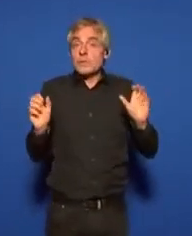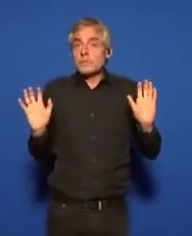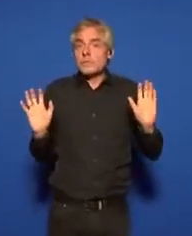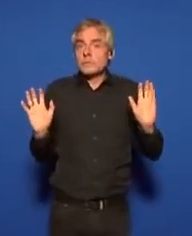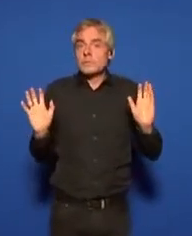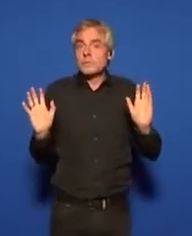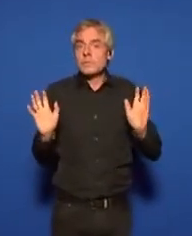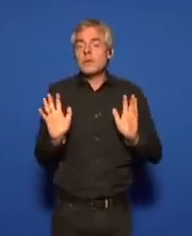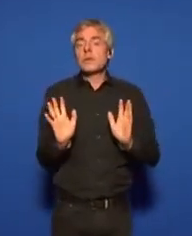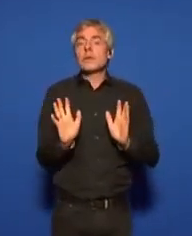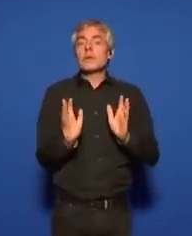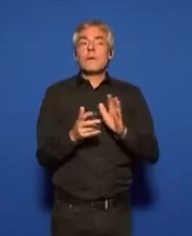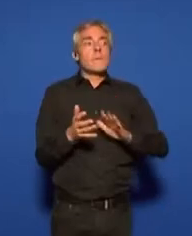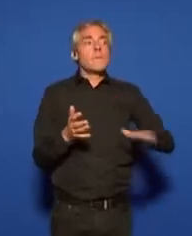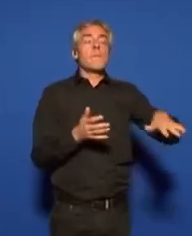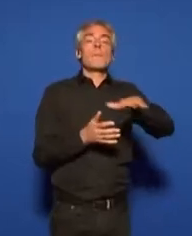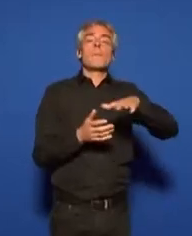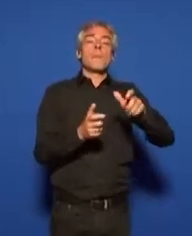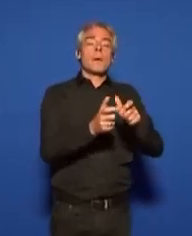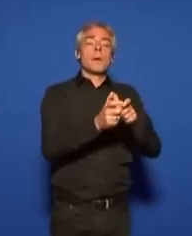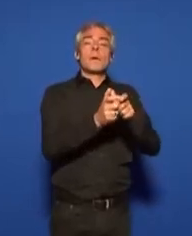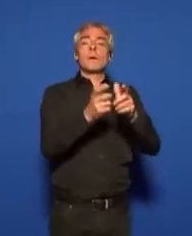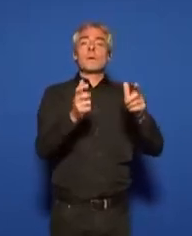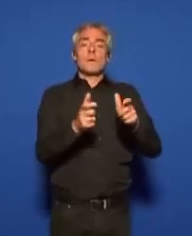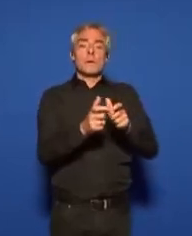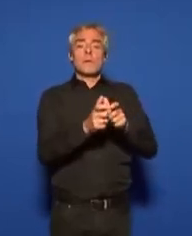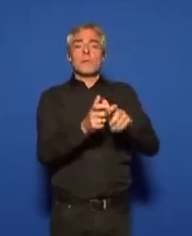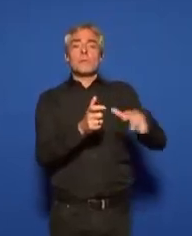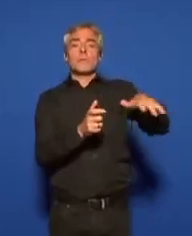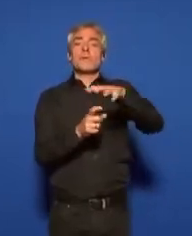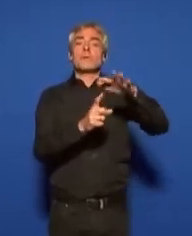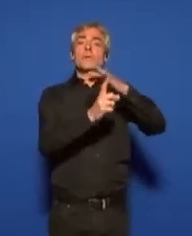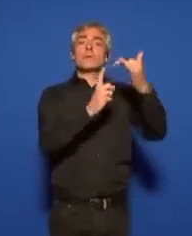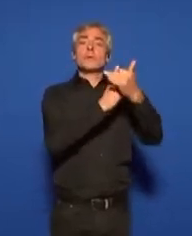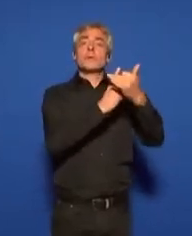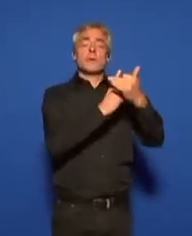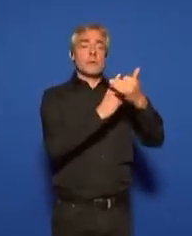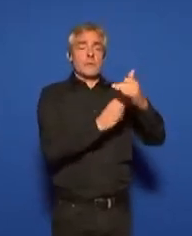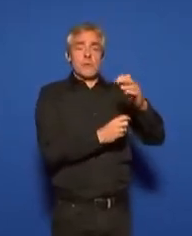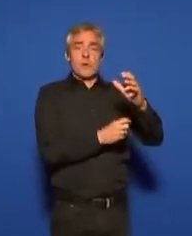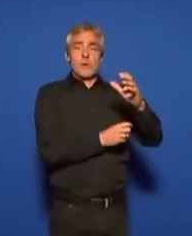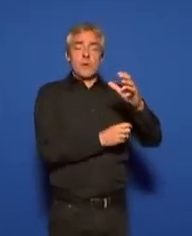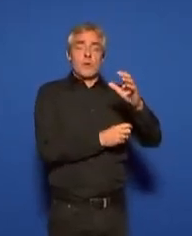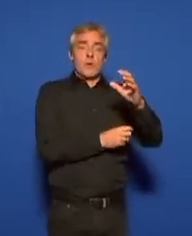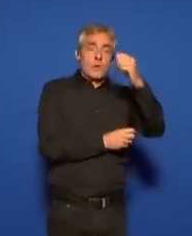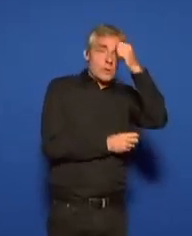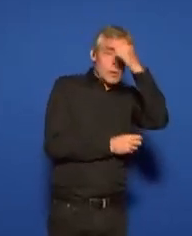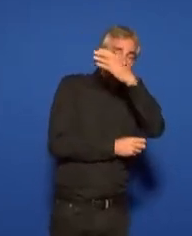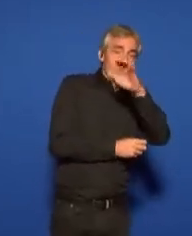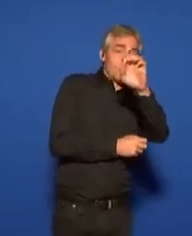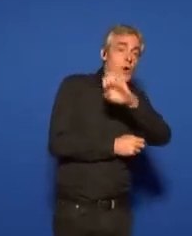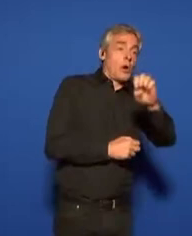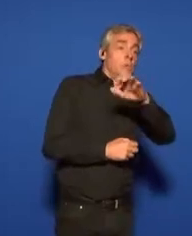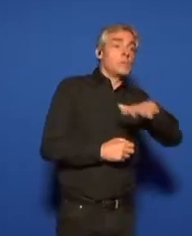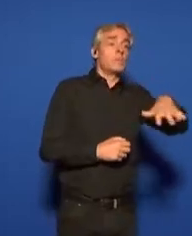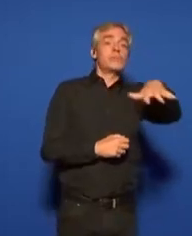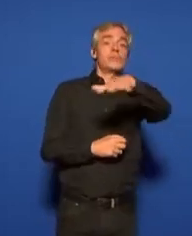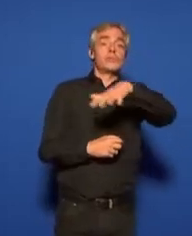Et les sociétés, notamment les sociétés occidentales, connaissent et ont connu